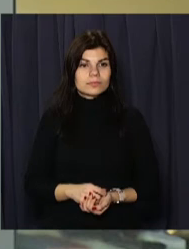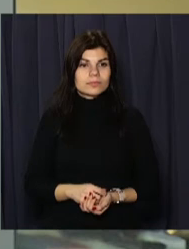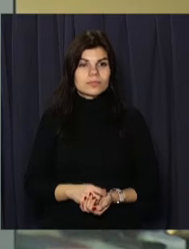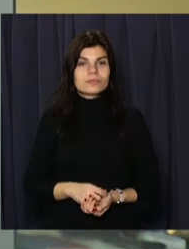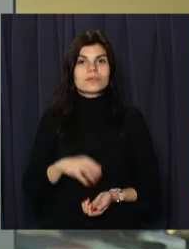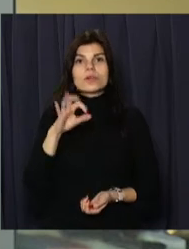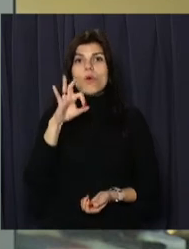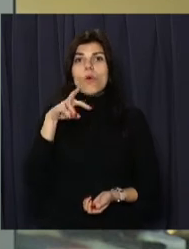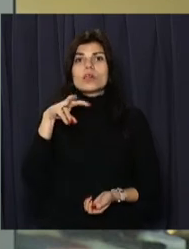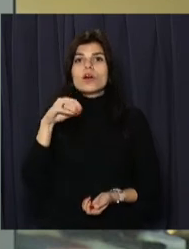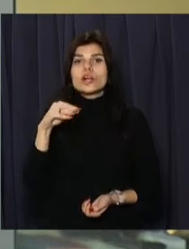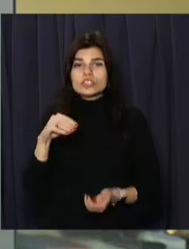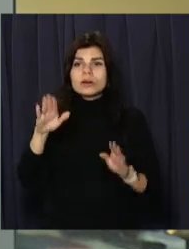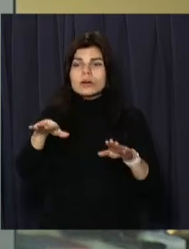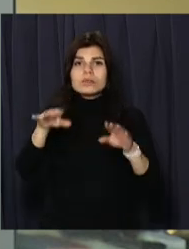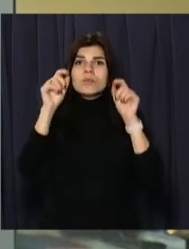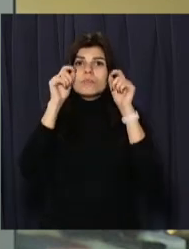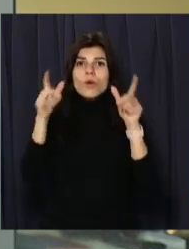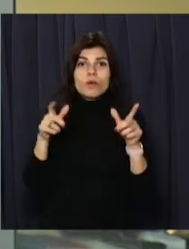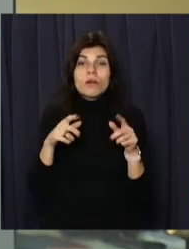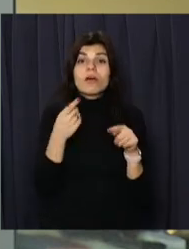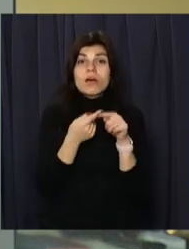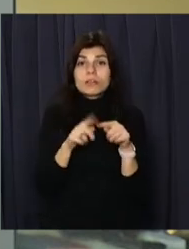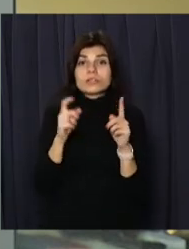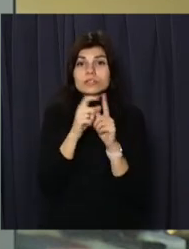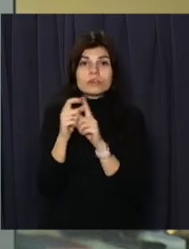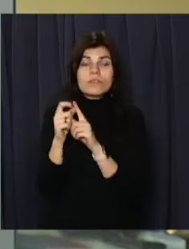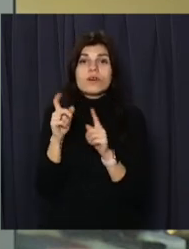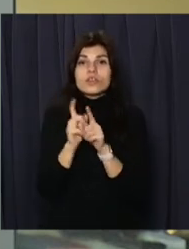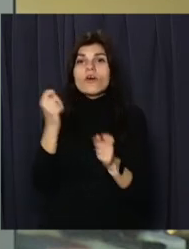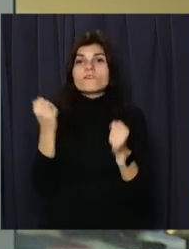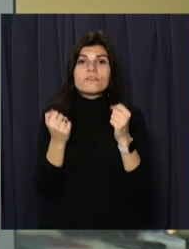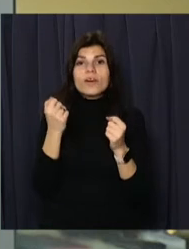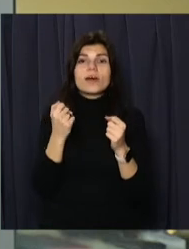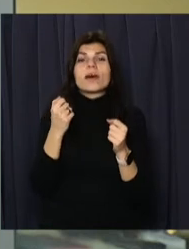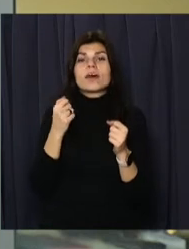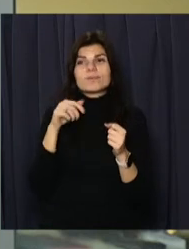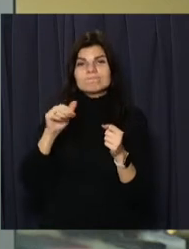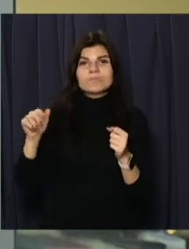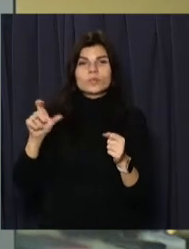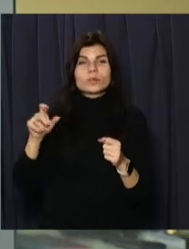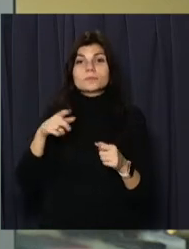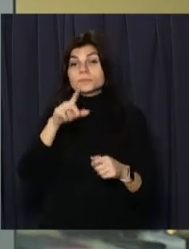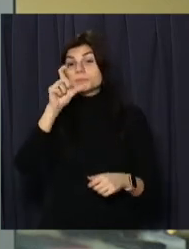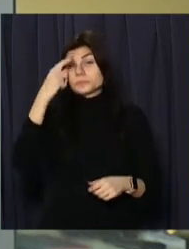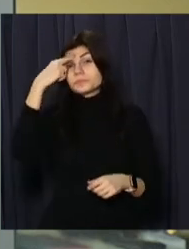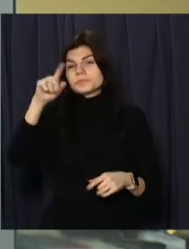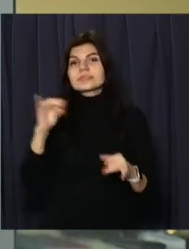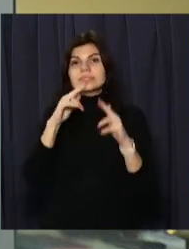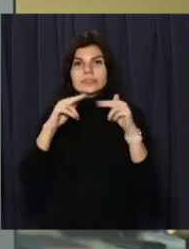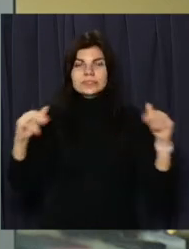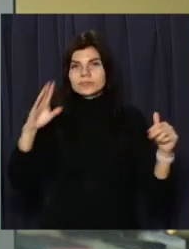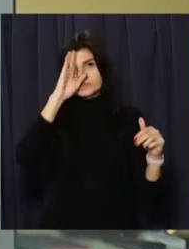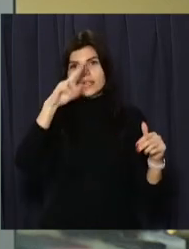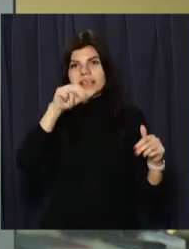Олеже, прокидайтесь. Саме ця фраза має рятувати українських водіїв від сну за кермом. Юний розробник із Дніпра Давид